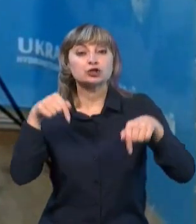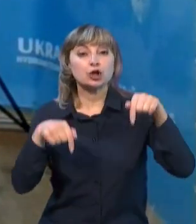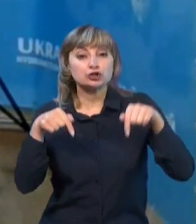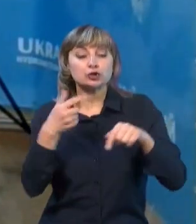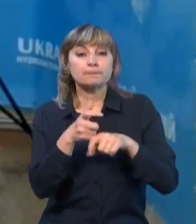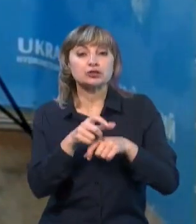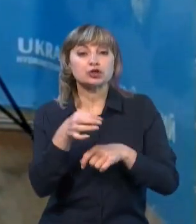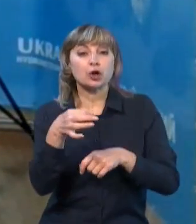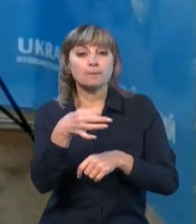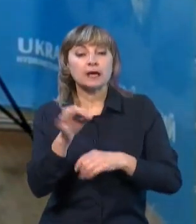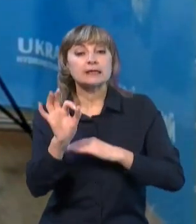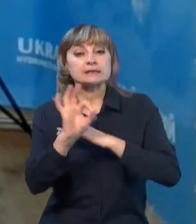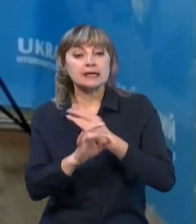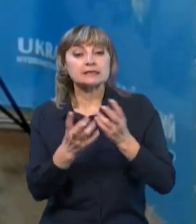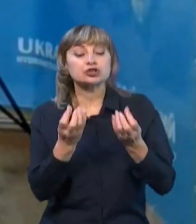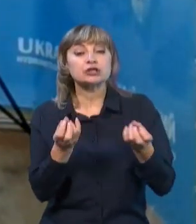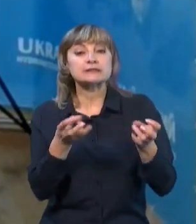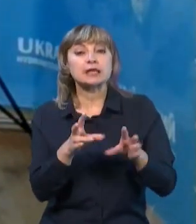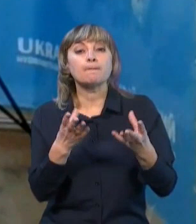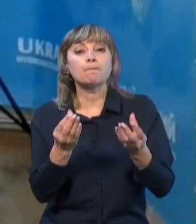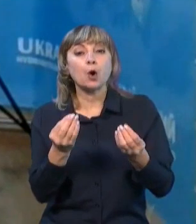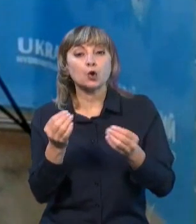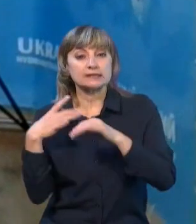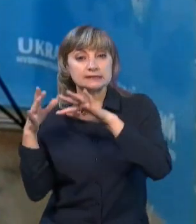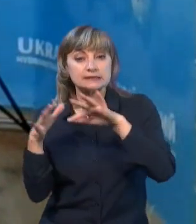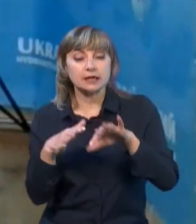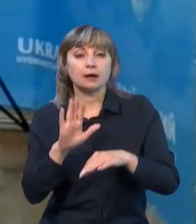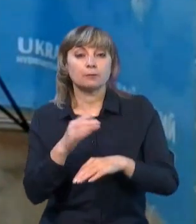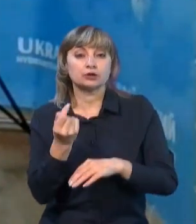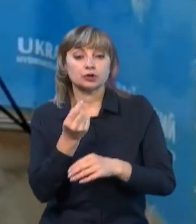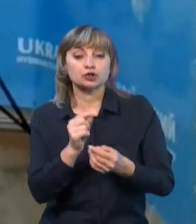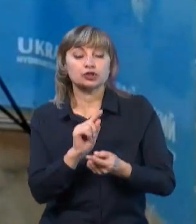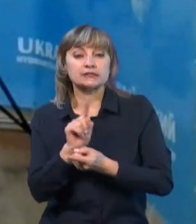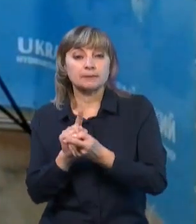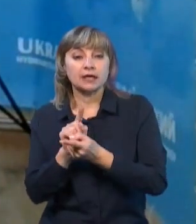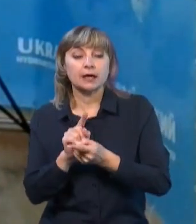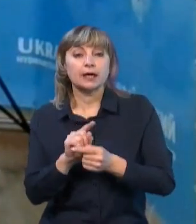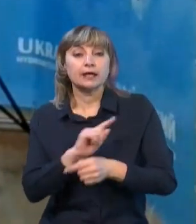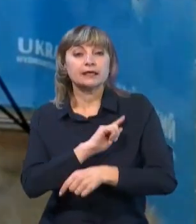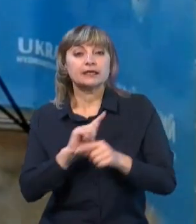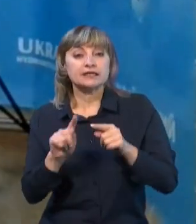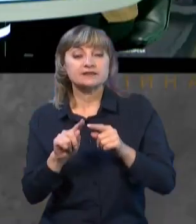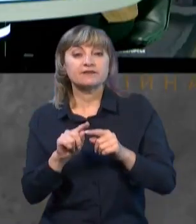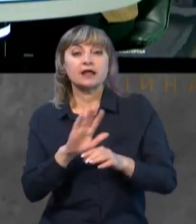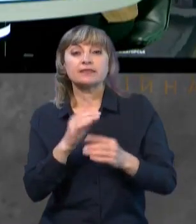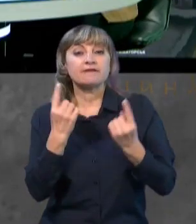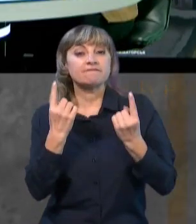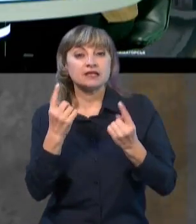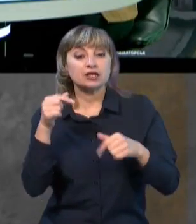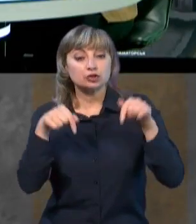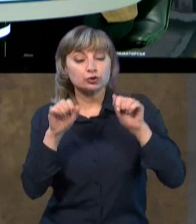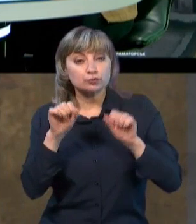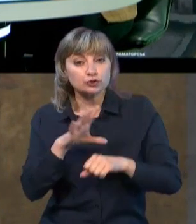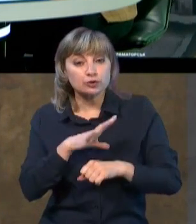більшості областей, але в Західних ще залишається мокрий сніг, потім вже трошки зменшується інтенсивність опадів, вже невеликий дощ може бути,